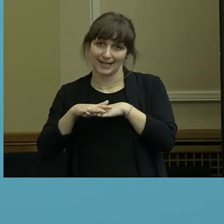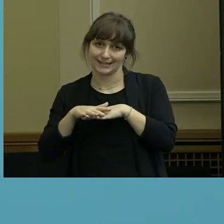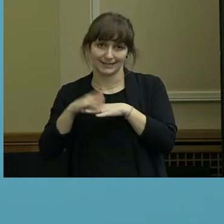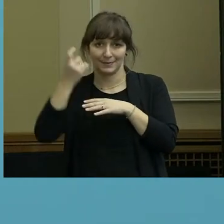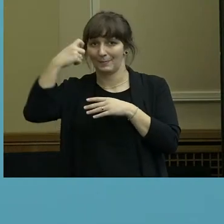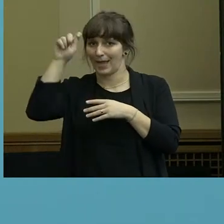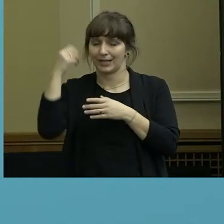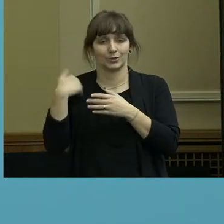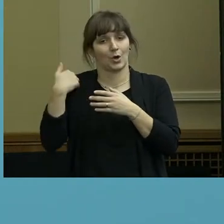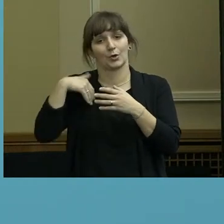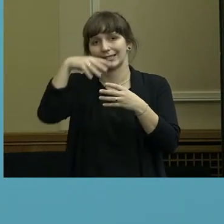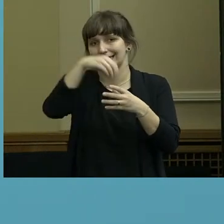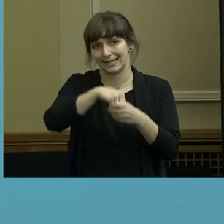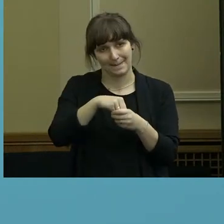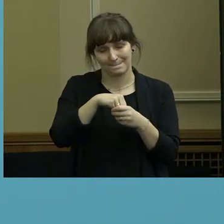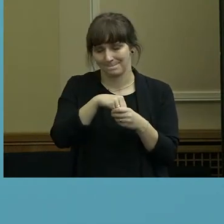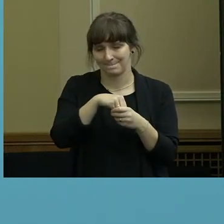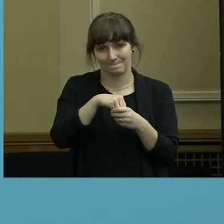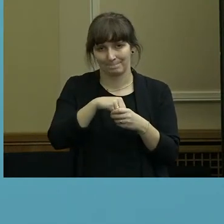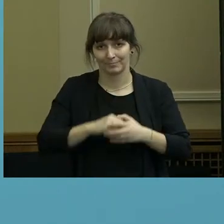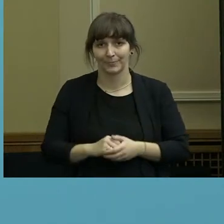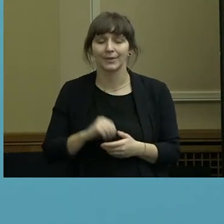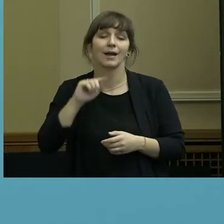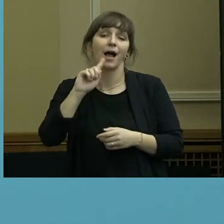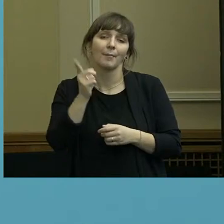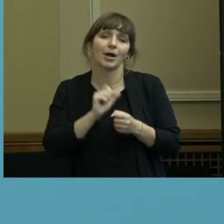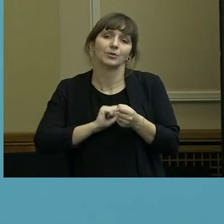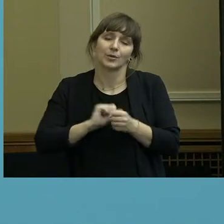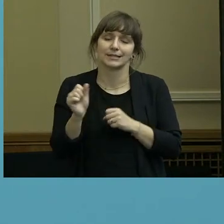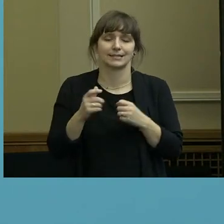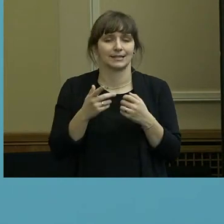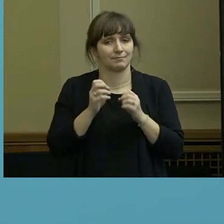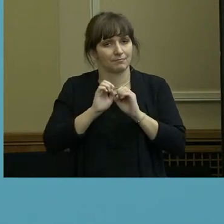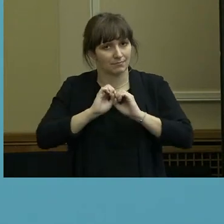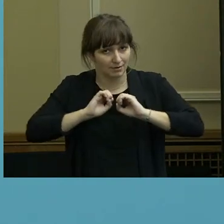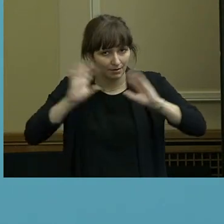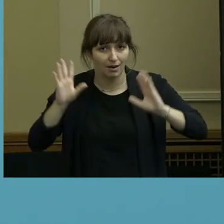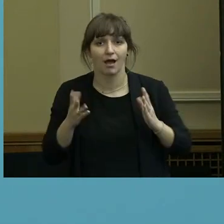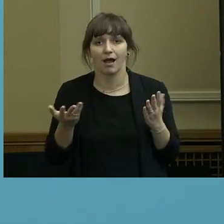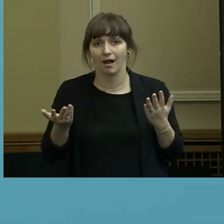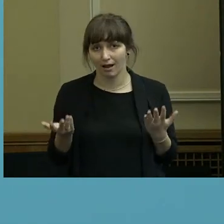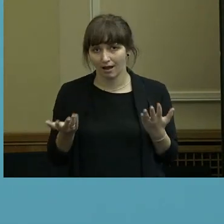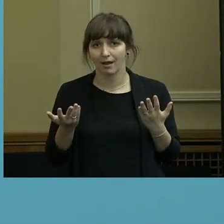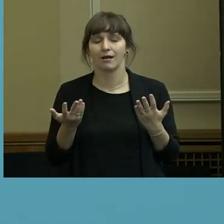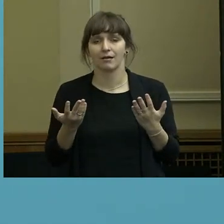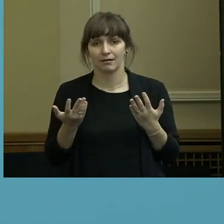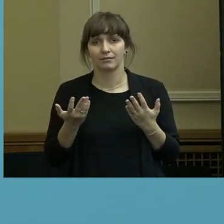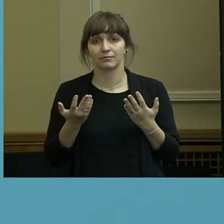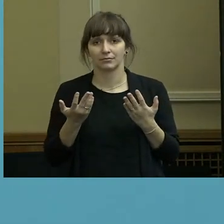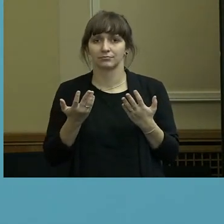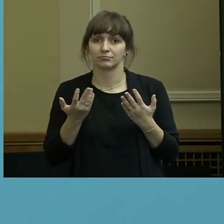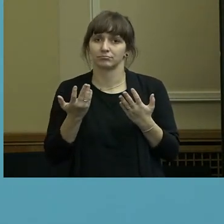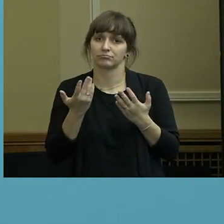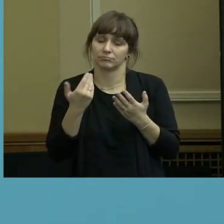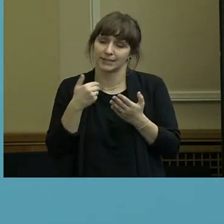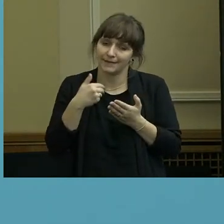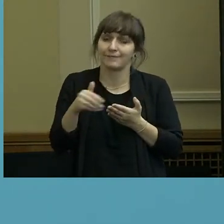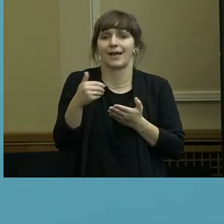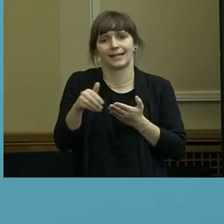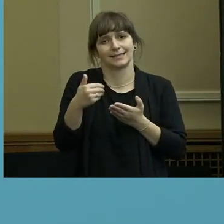Berlin auskommen müssen. Aber klar ist, dass damit auch die Grundlinie weiter